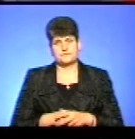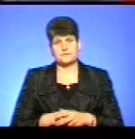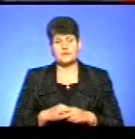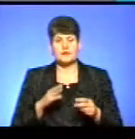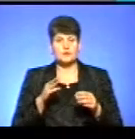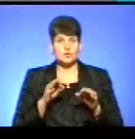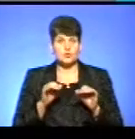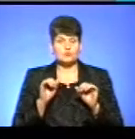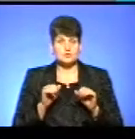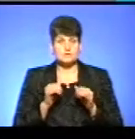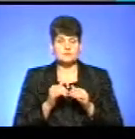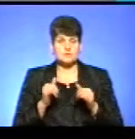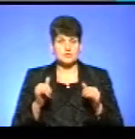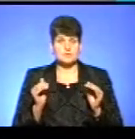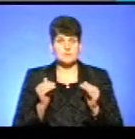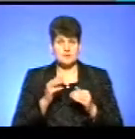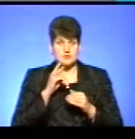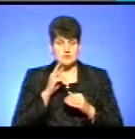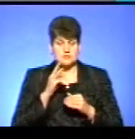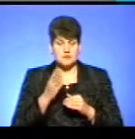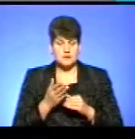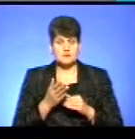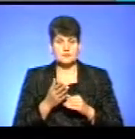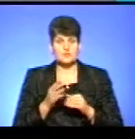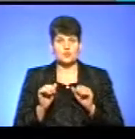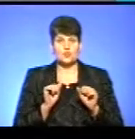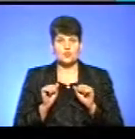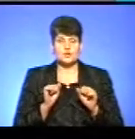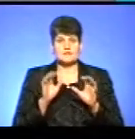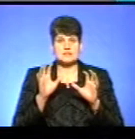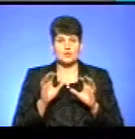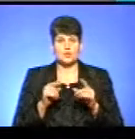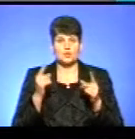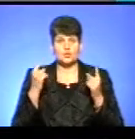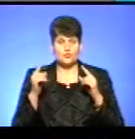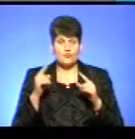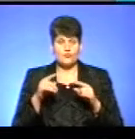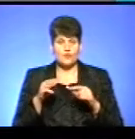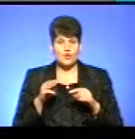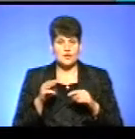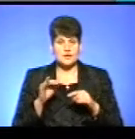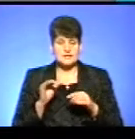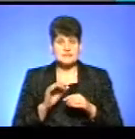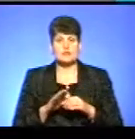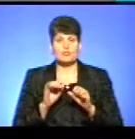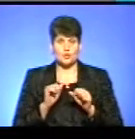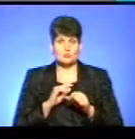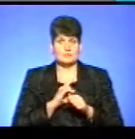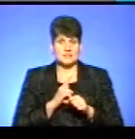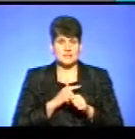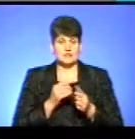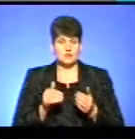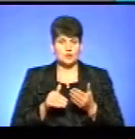зростання мінімальної заробітної плати, як так від уряду, від законотворців, могло би підсилити і допомогти для